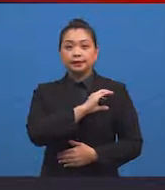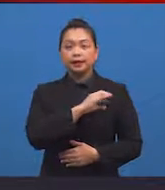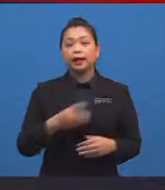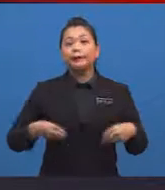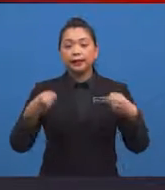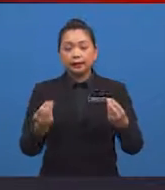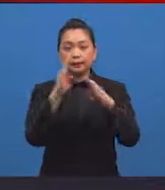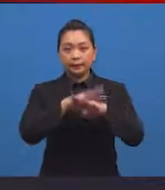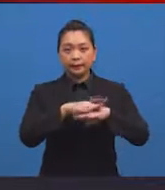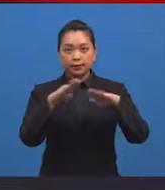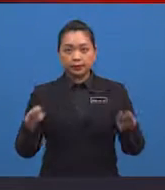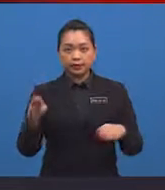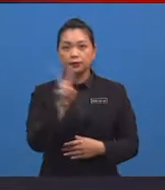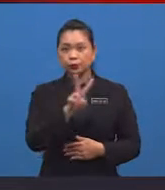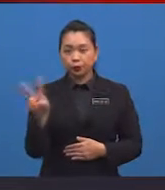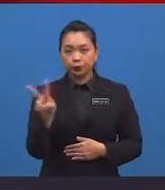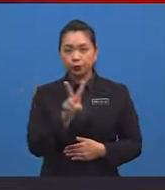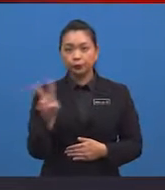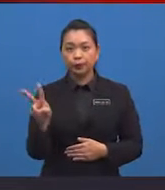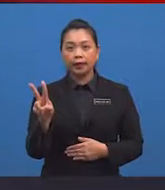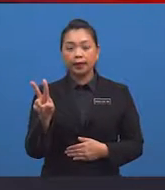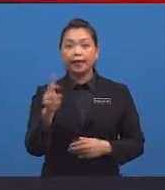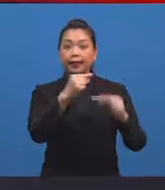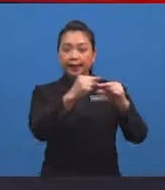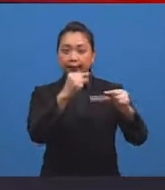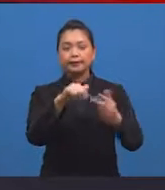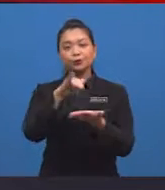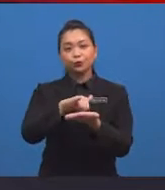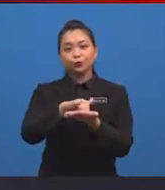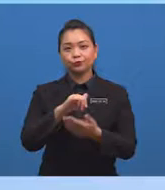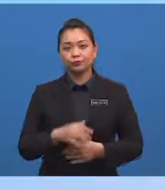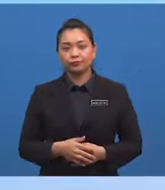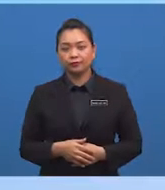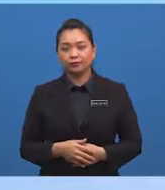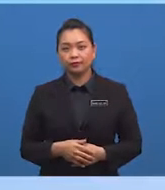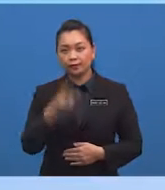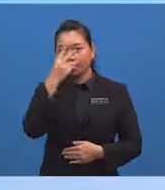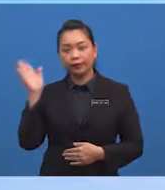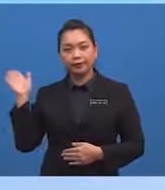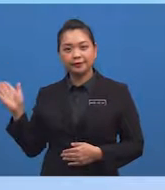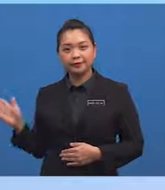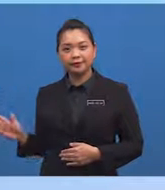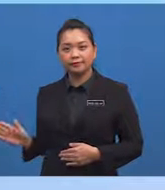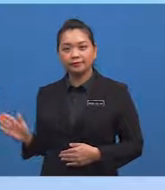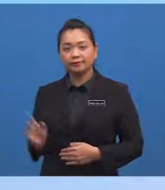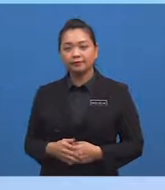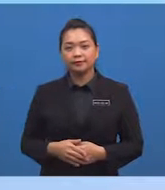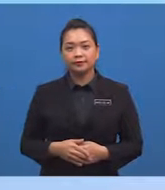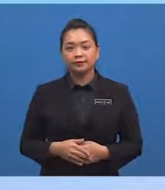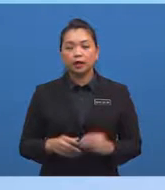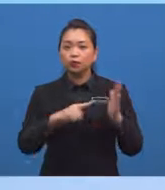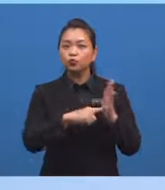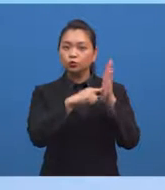bagi membezakan kedua-dua garis tersebut Paparan di skrin